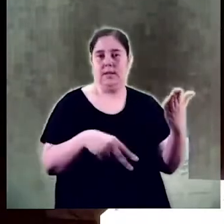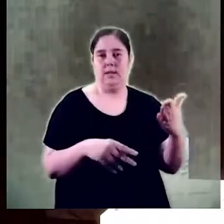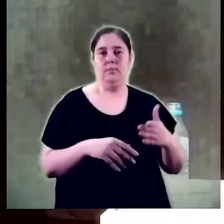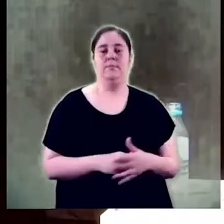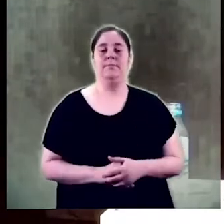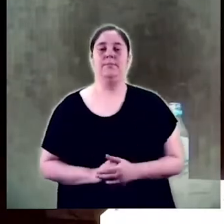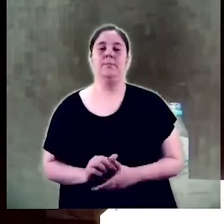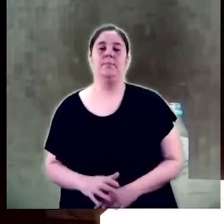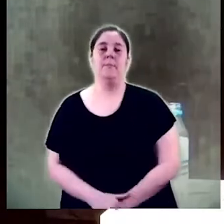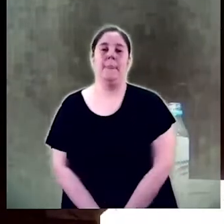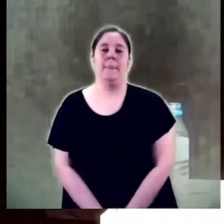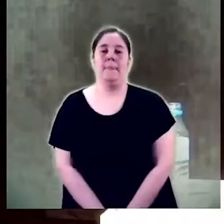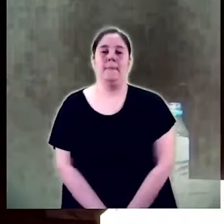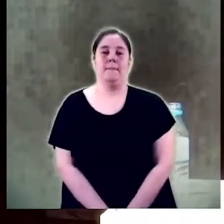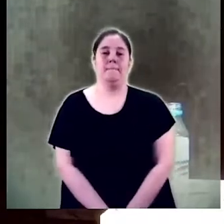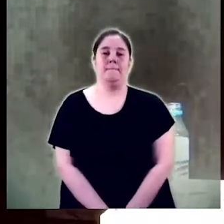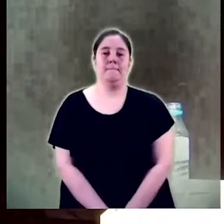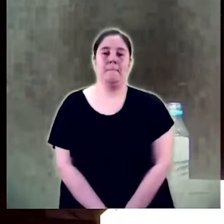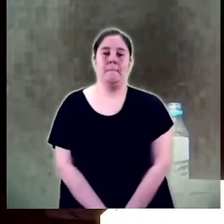us el vull llegir